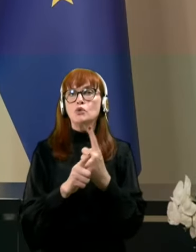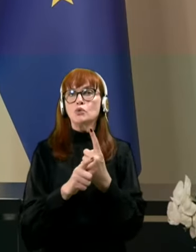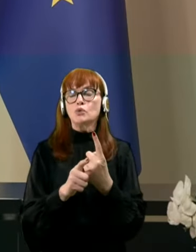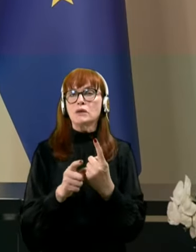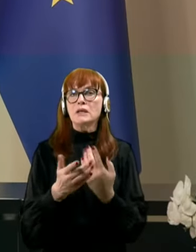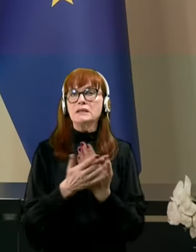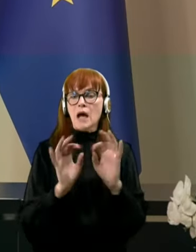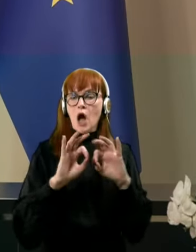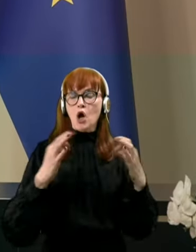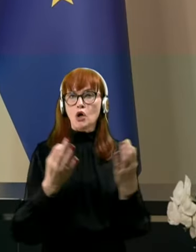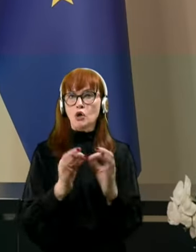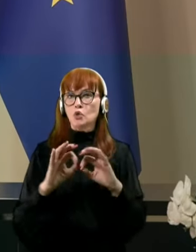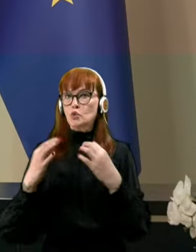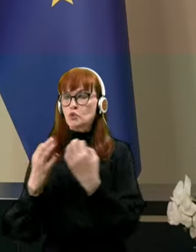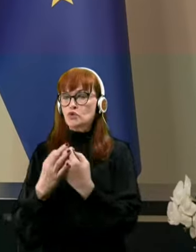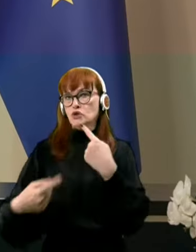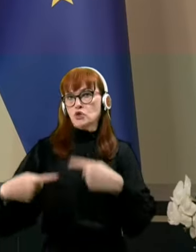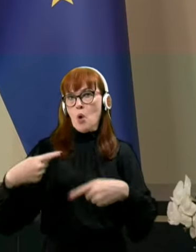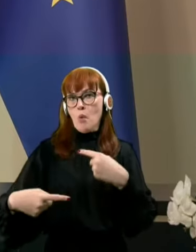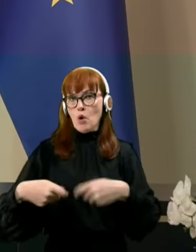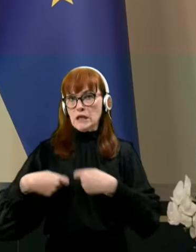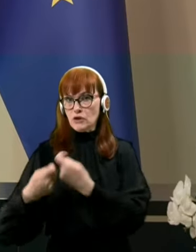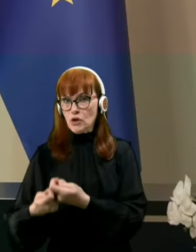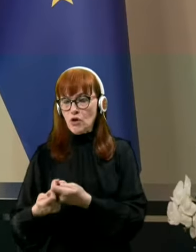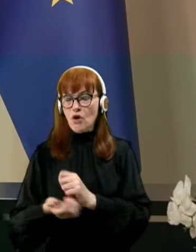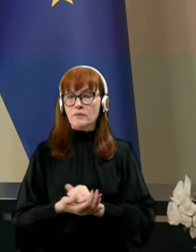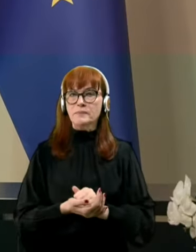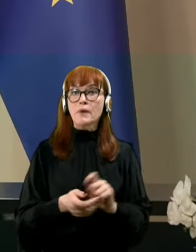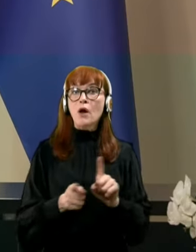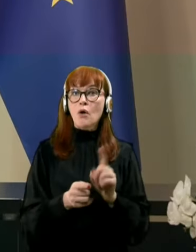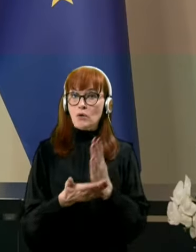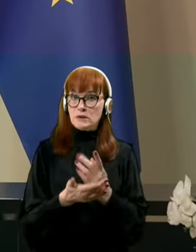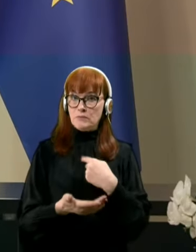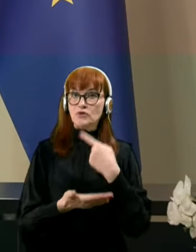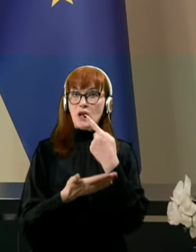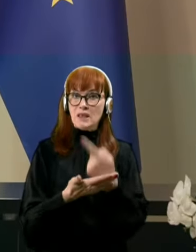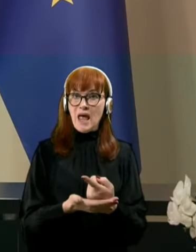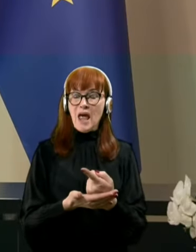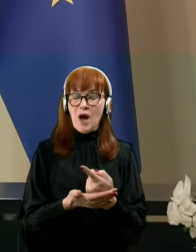družinsko politiko. Kot sem že dejal,